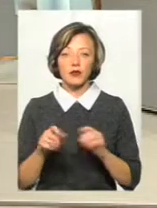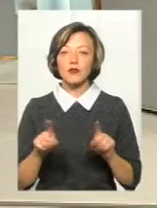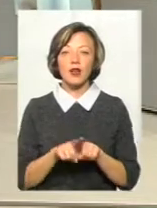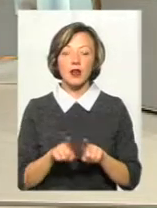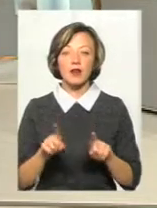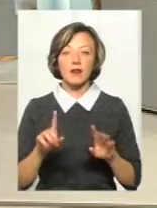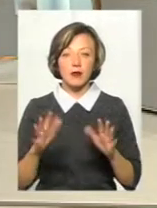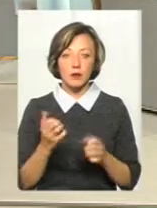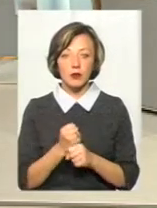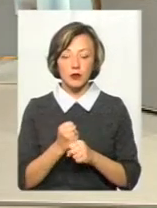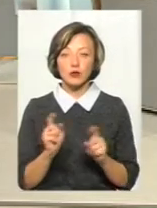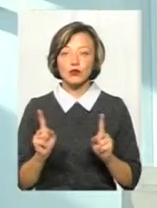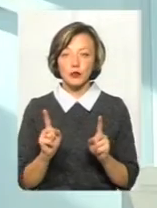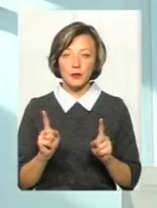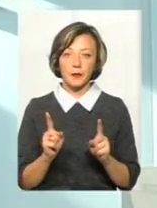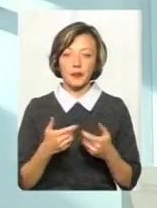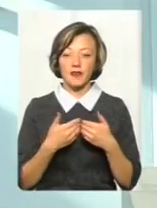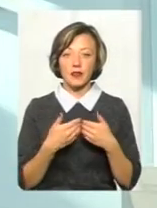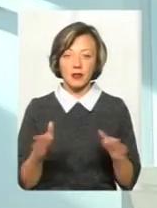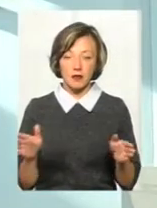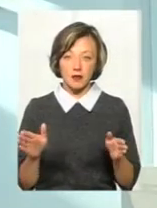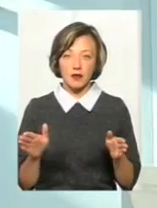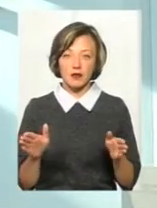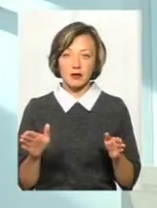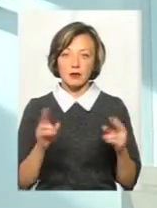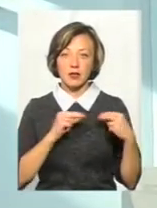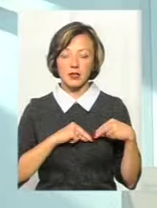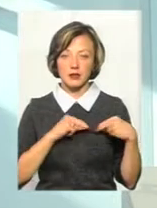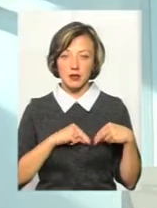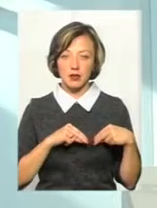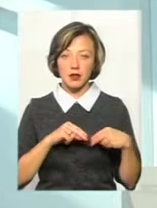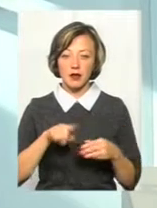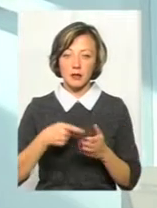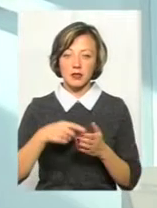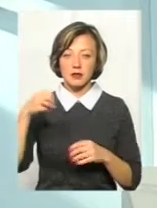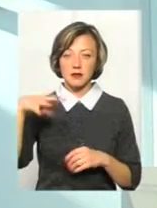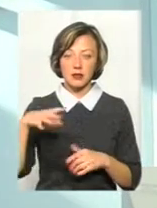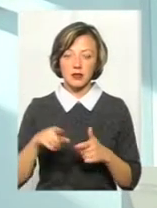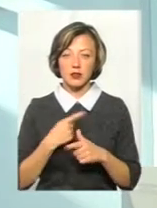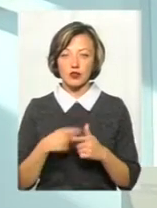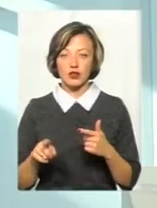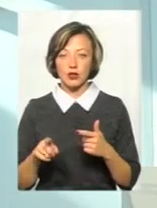випадках взагалі відкривати працівникам чи міськ світла, чи